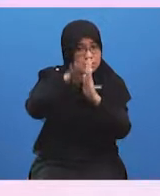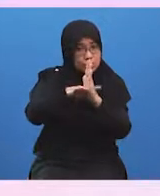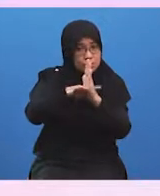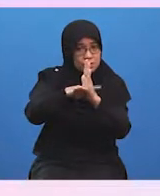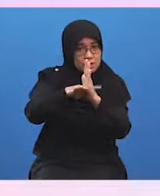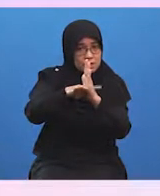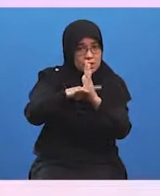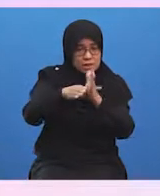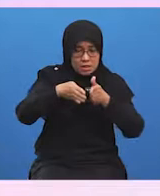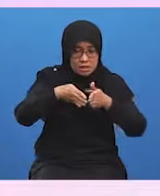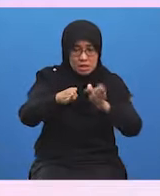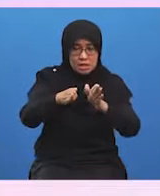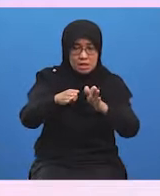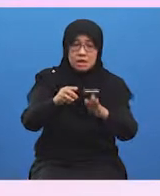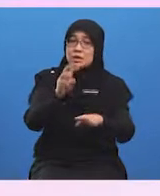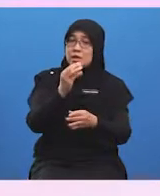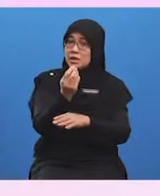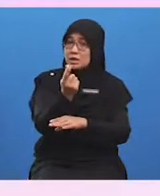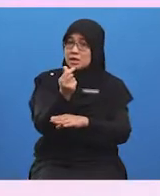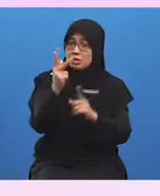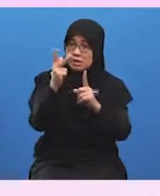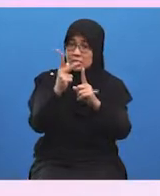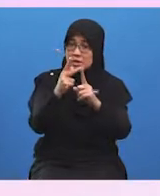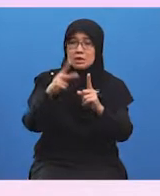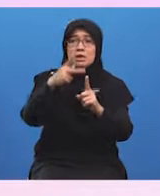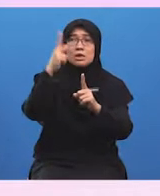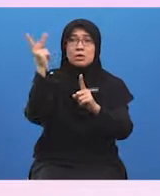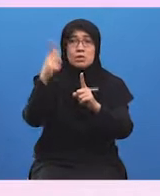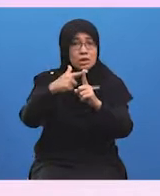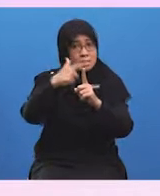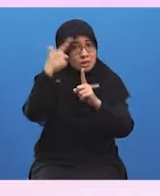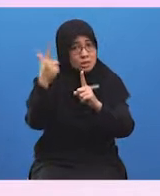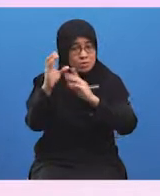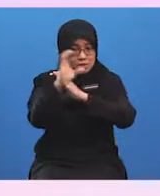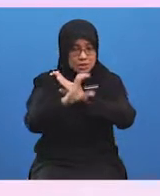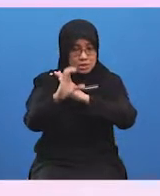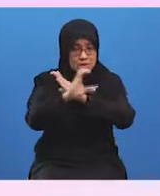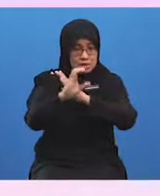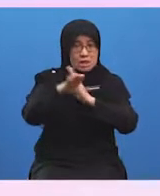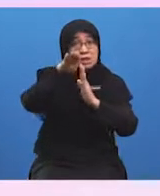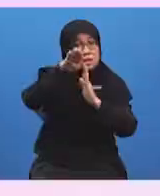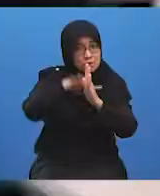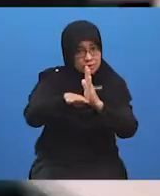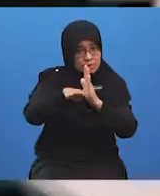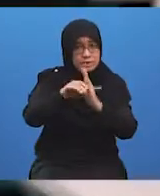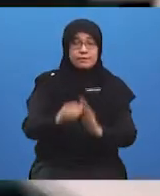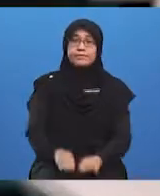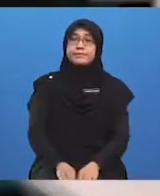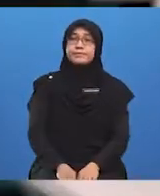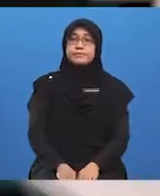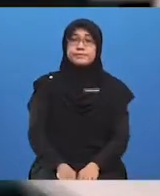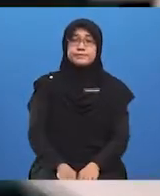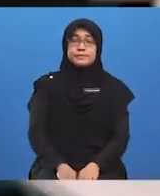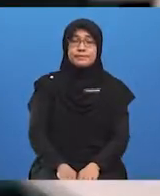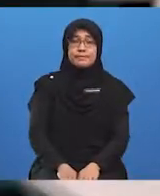dapat dikurangkan dan imbangan dagangan semakin bertambah baik. Baiklah,